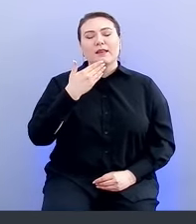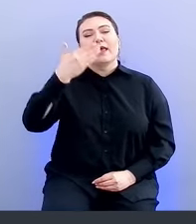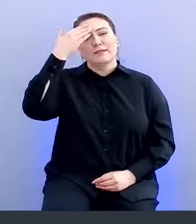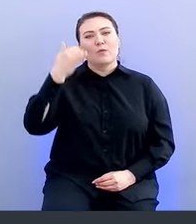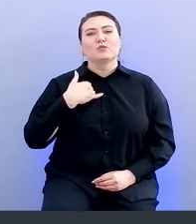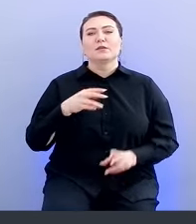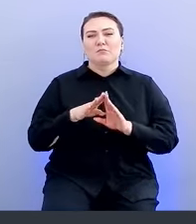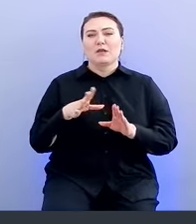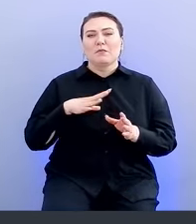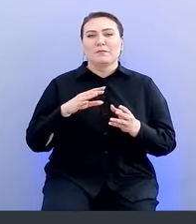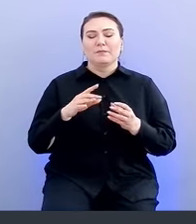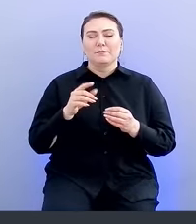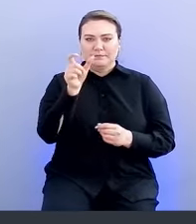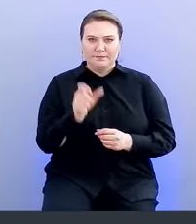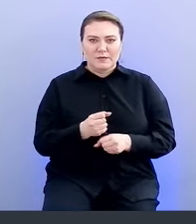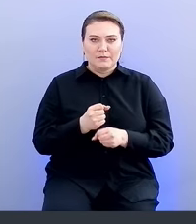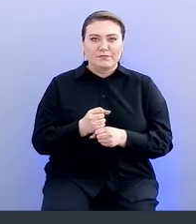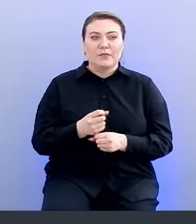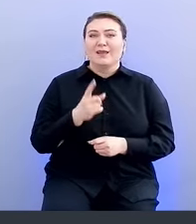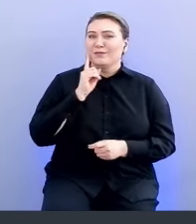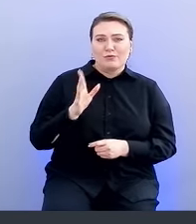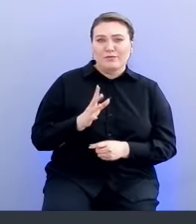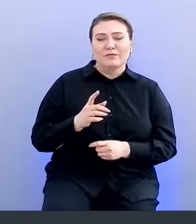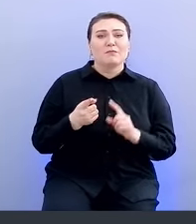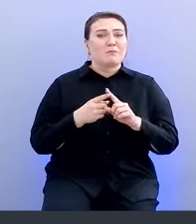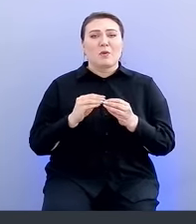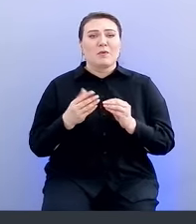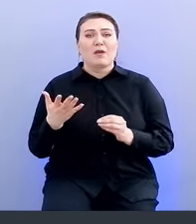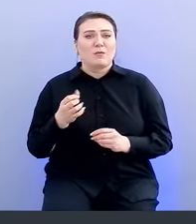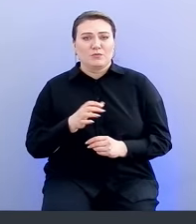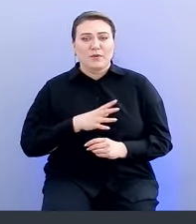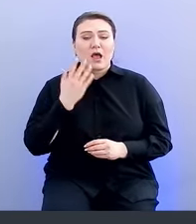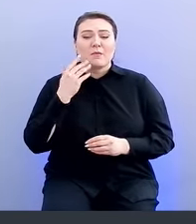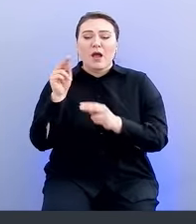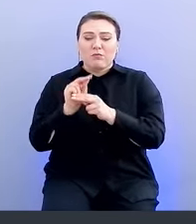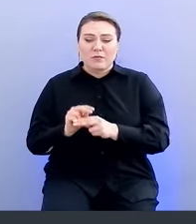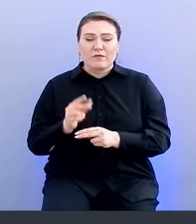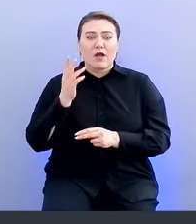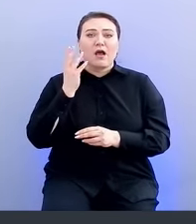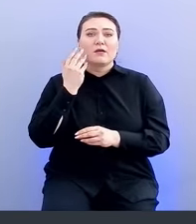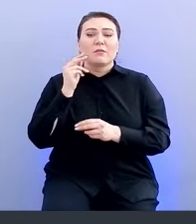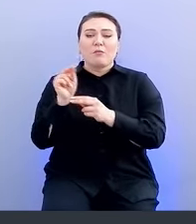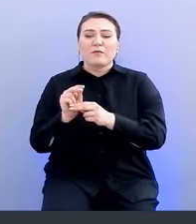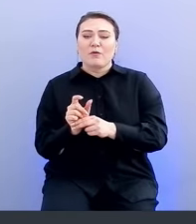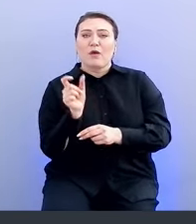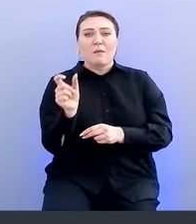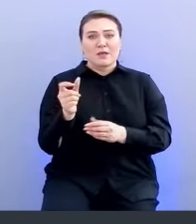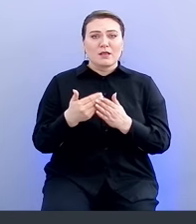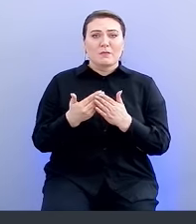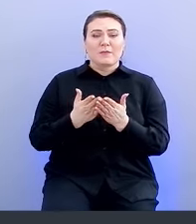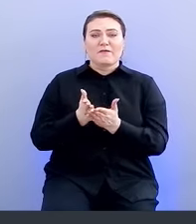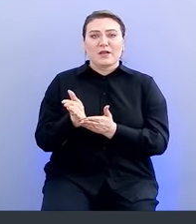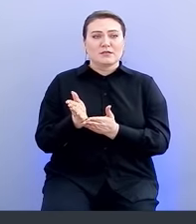что неудобно. В чем бывает проблема? Во-первых, это неудобно обрабатывать, когда мы обрабатываем какой-то конкретный компонент, да, вот версии там,